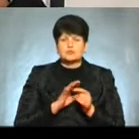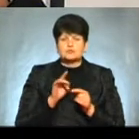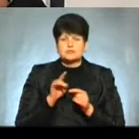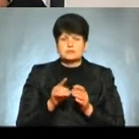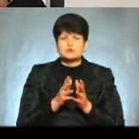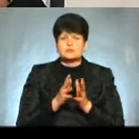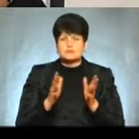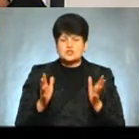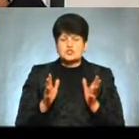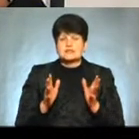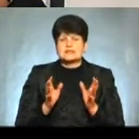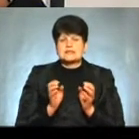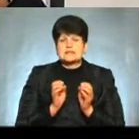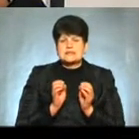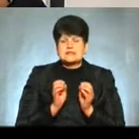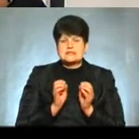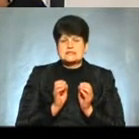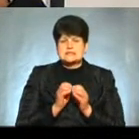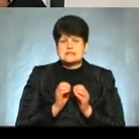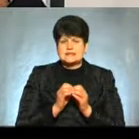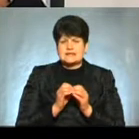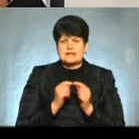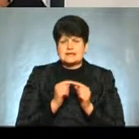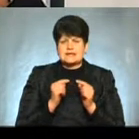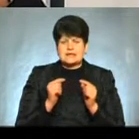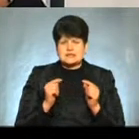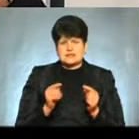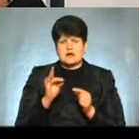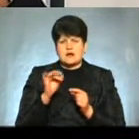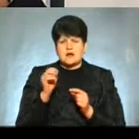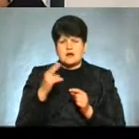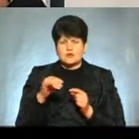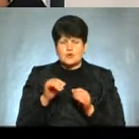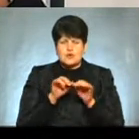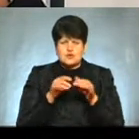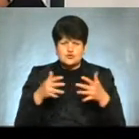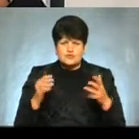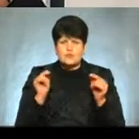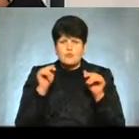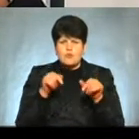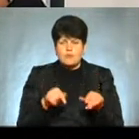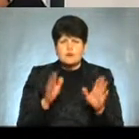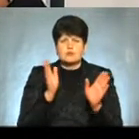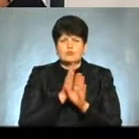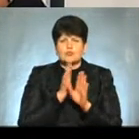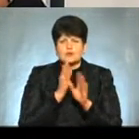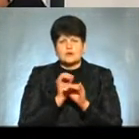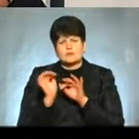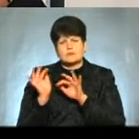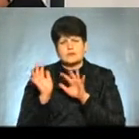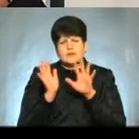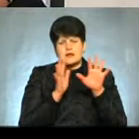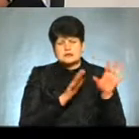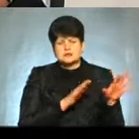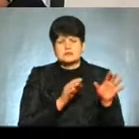десятка радіоактивних речовин попало в атмосферу І з атмосферою понеслось по всій Західній Європі А